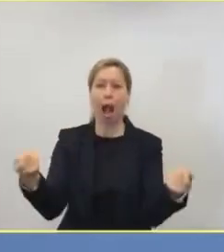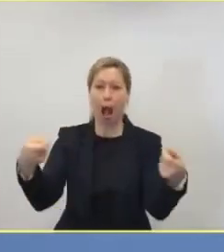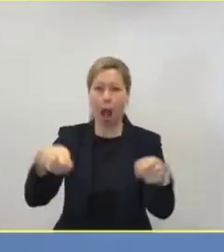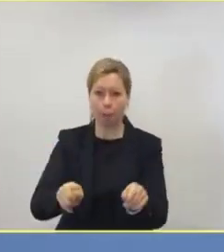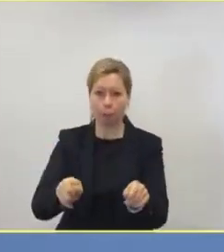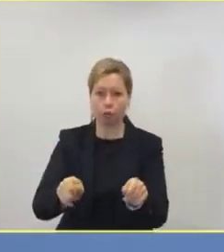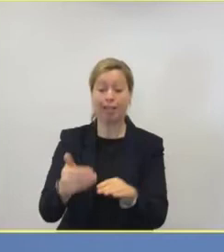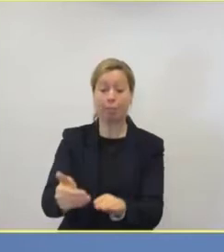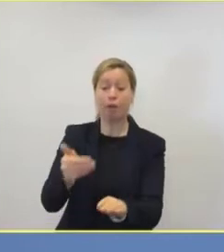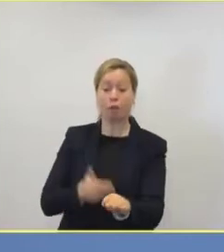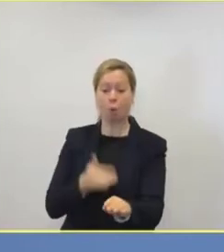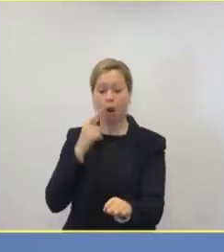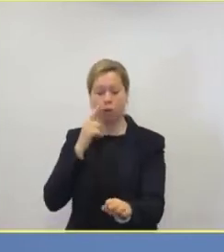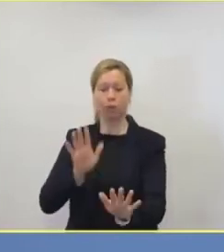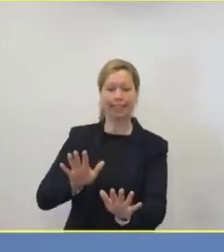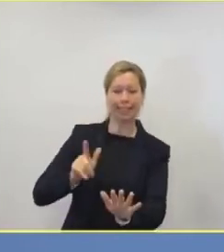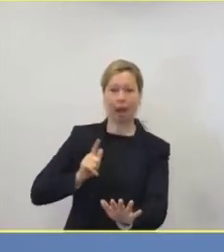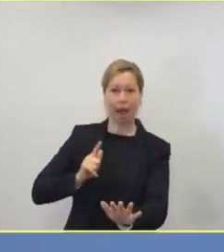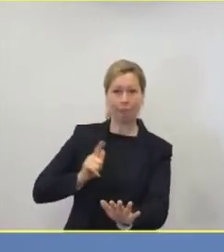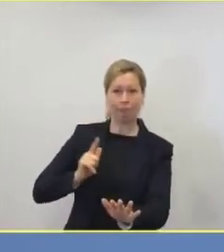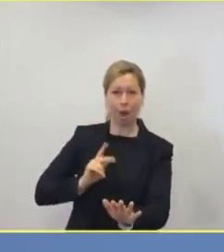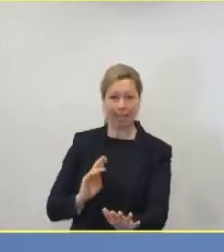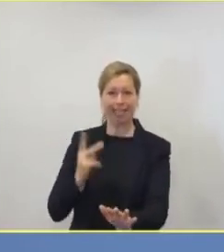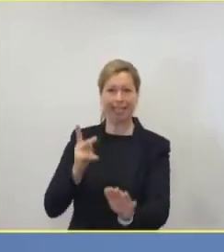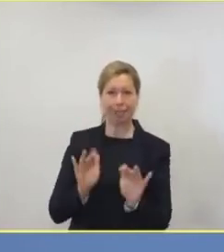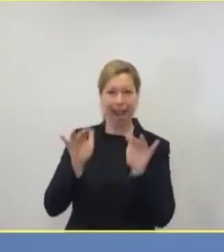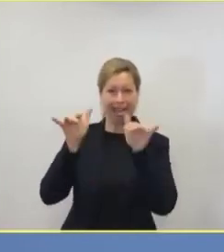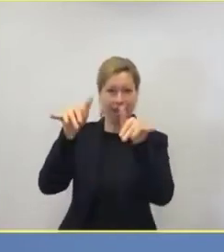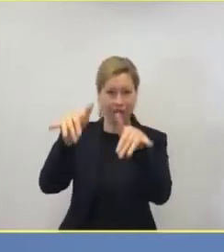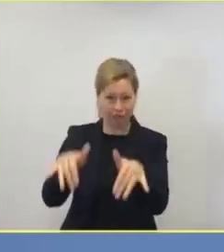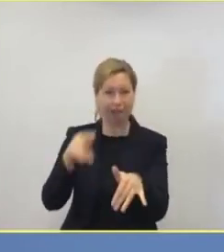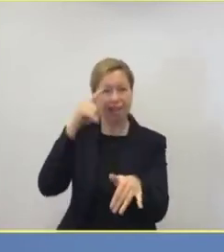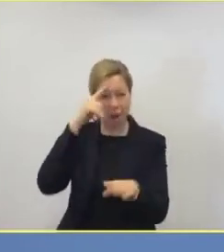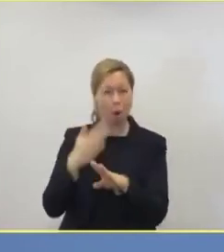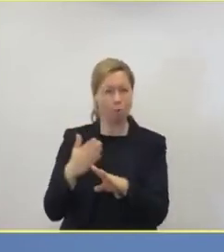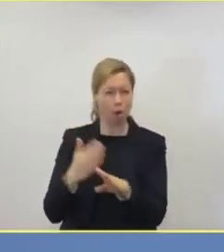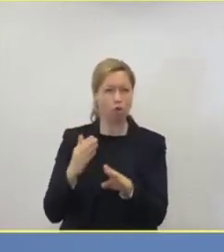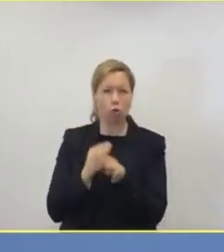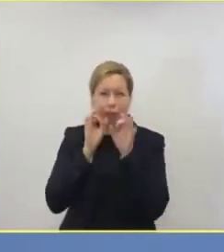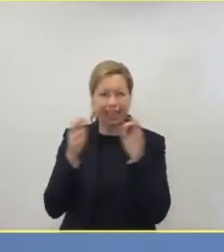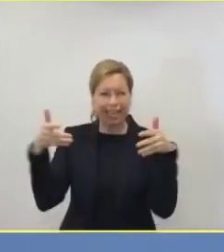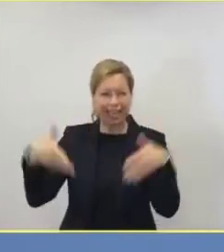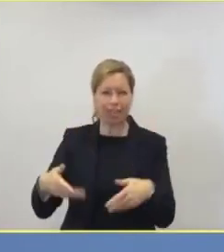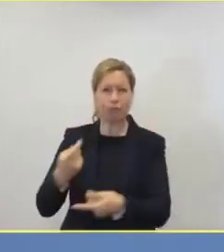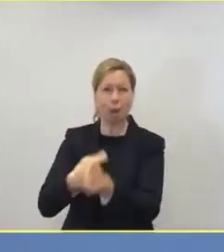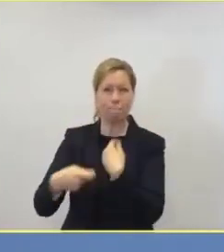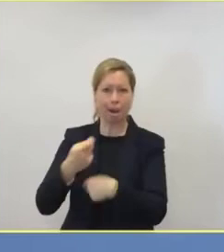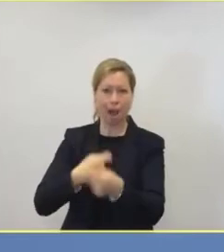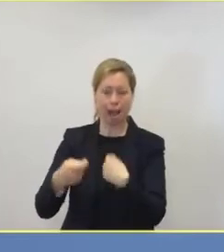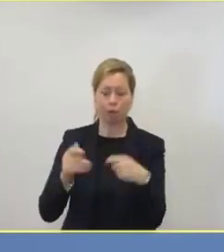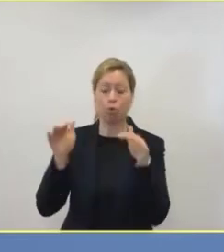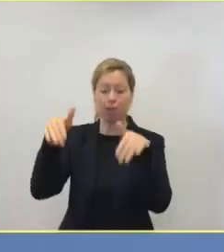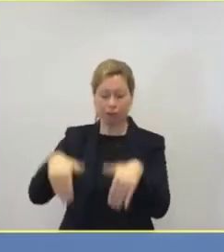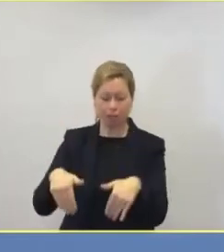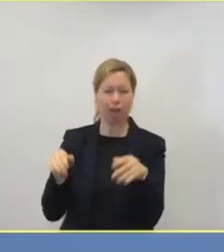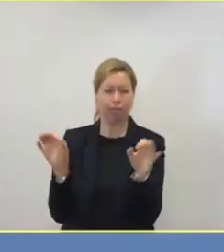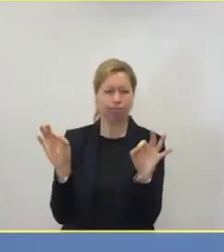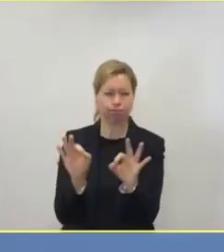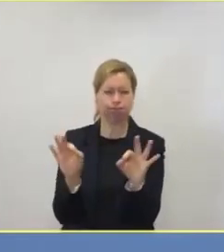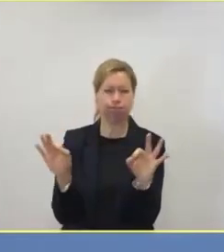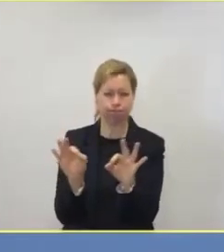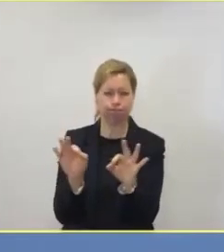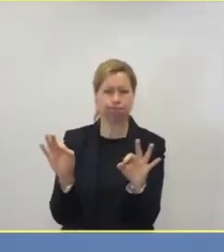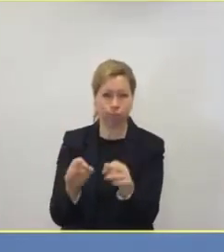auf eine zu erwartende Zunahme von schweren Intensivbehandlungsfällen, ist es natürlich extrem wichtig, dass wir den behandelnden